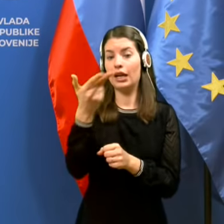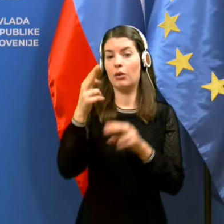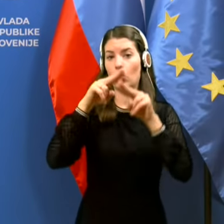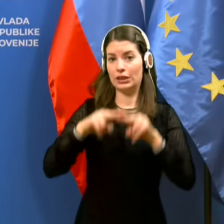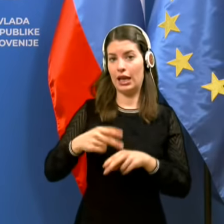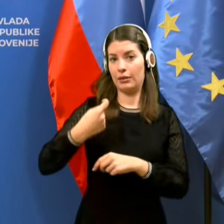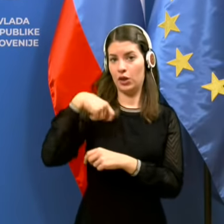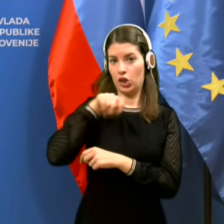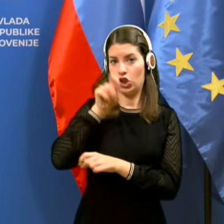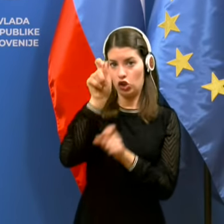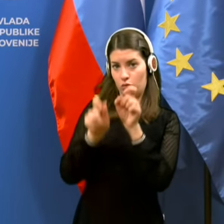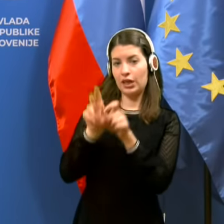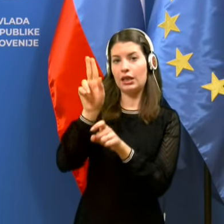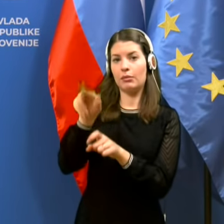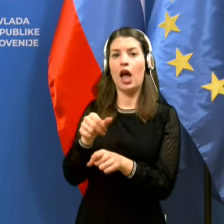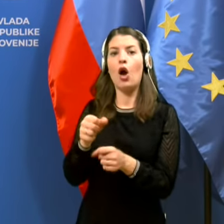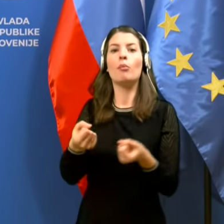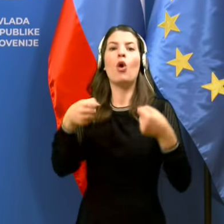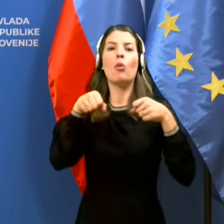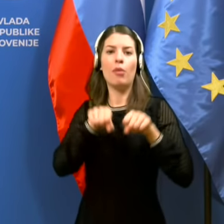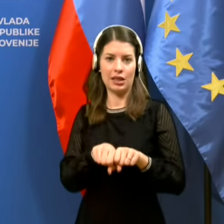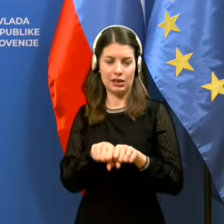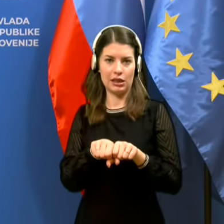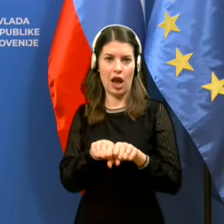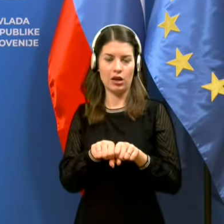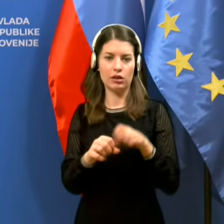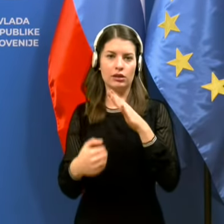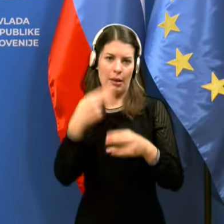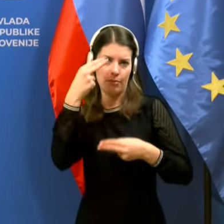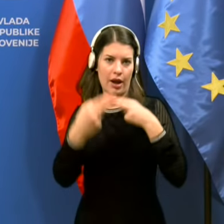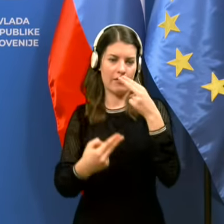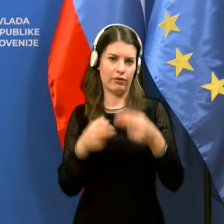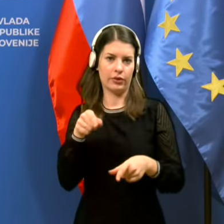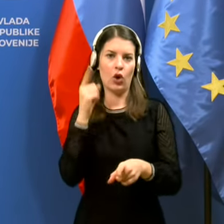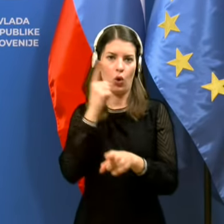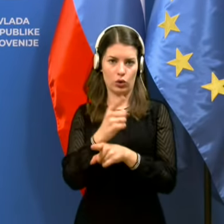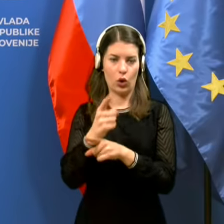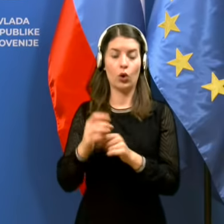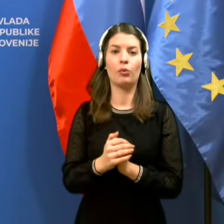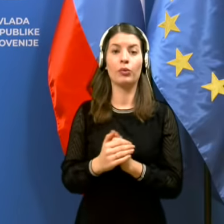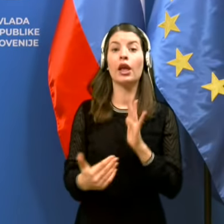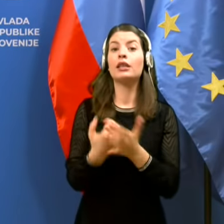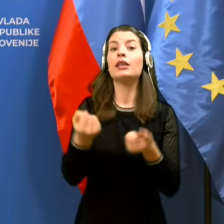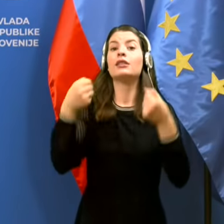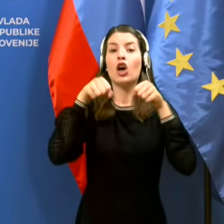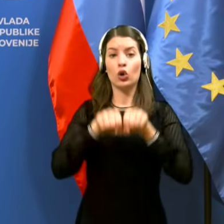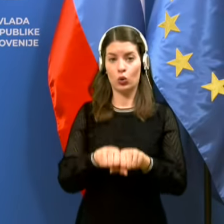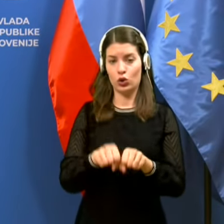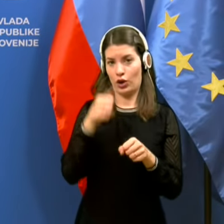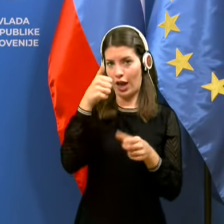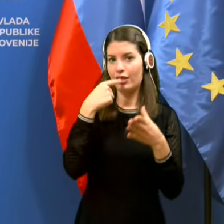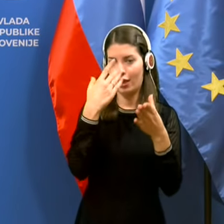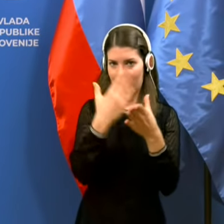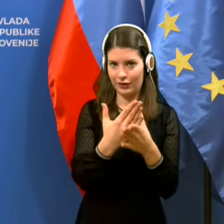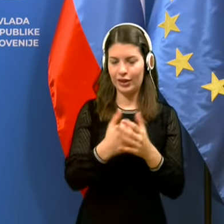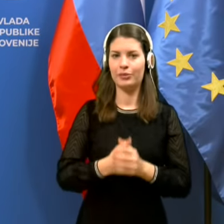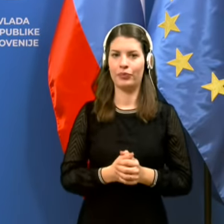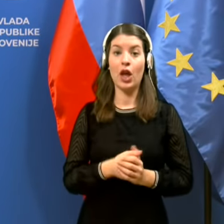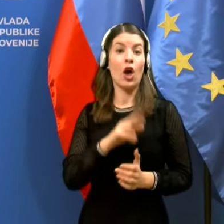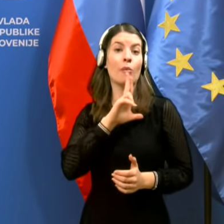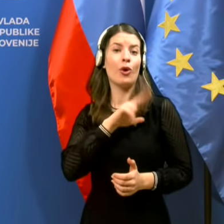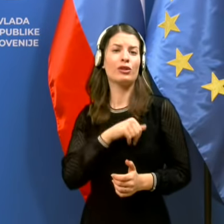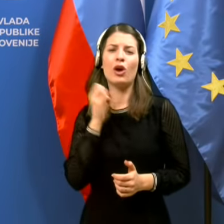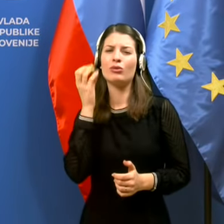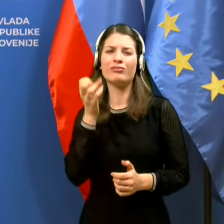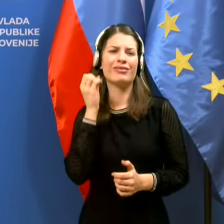špekcijami, kima je poblastila za preverjanje teh odlakov. Za konec pa še eno svet. policija se dnevno